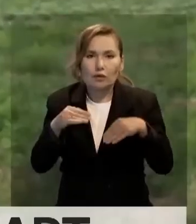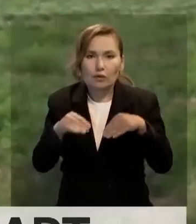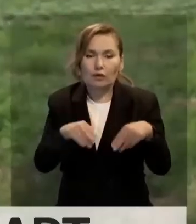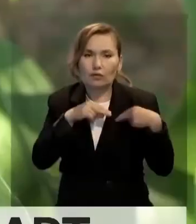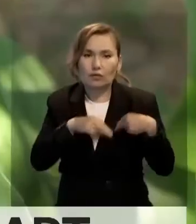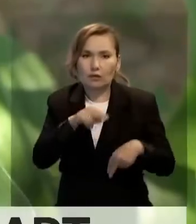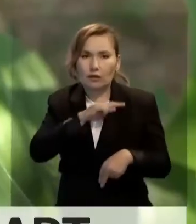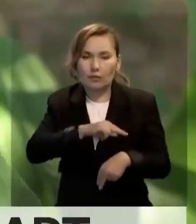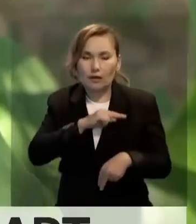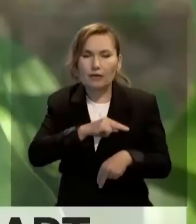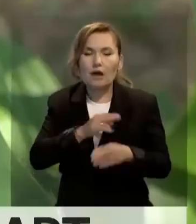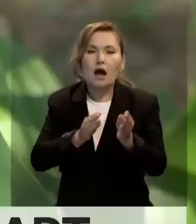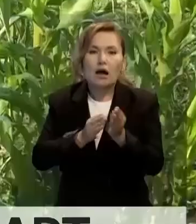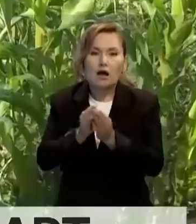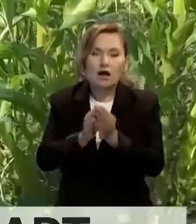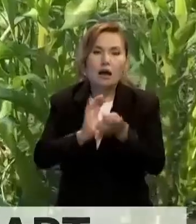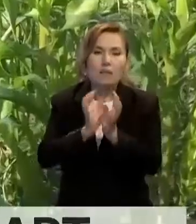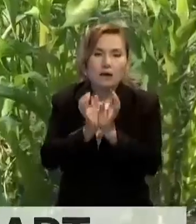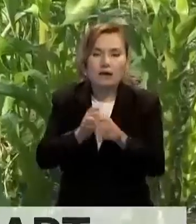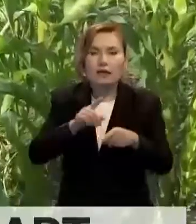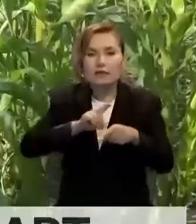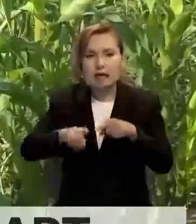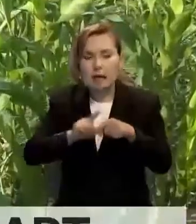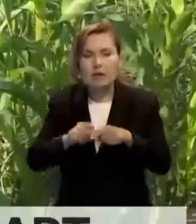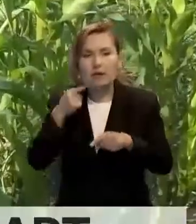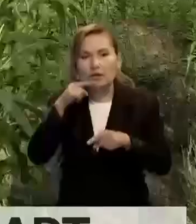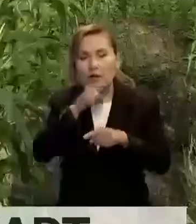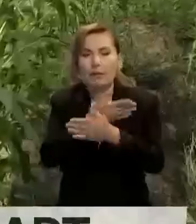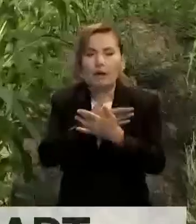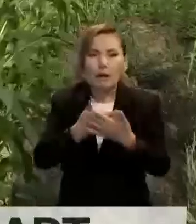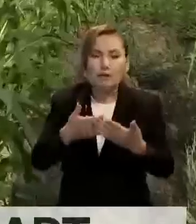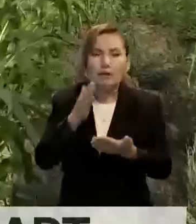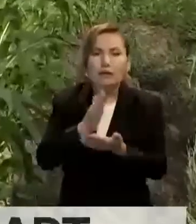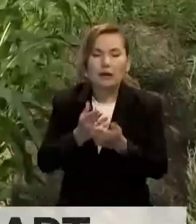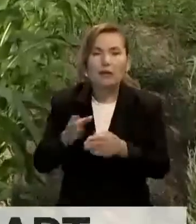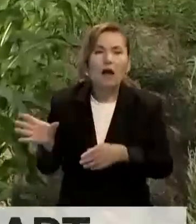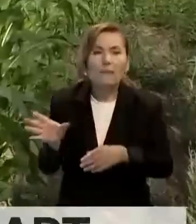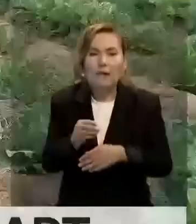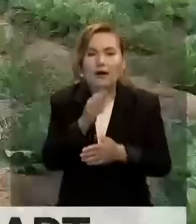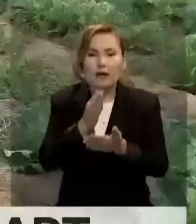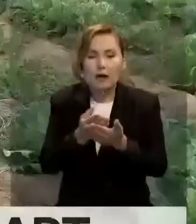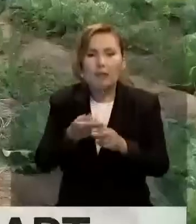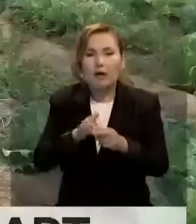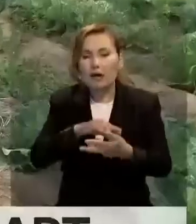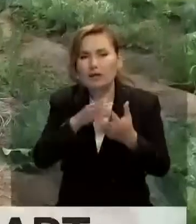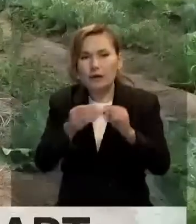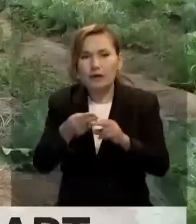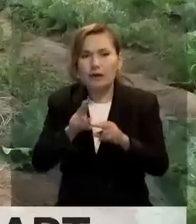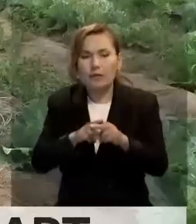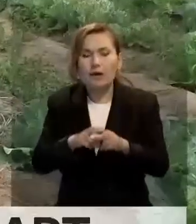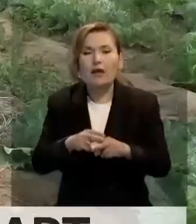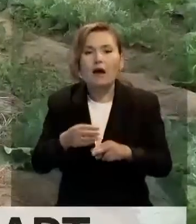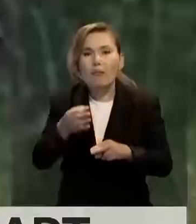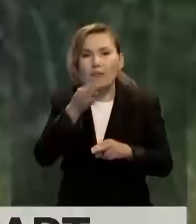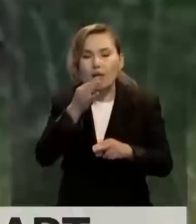жүреміз. Қияры ғұрам жапырақ сәбіз жүгері тағысын тағы. Бақшада бәрі бар. Тек өнімдердің көбі әліпсе